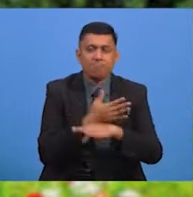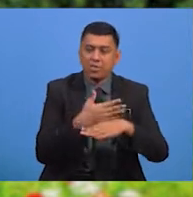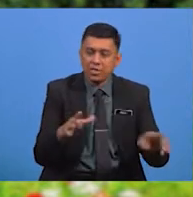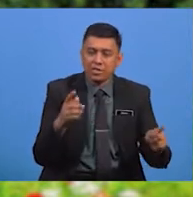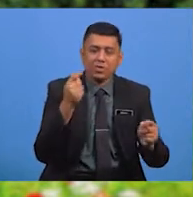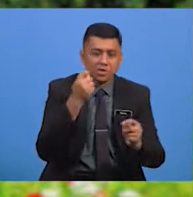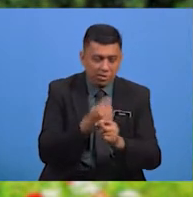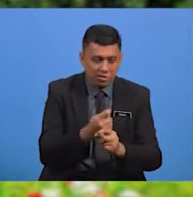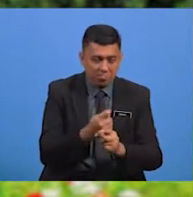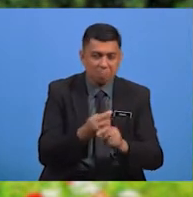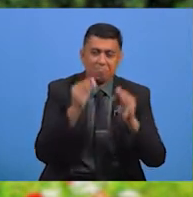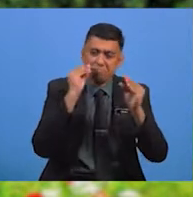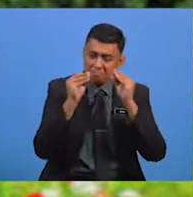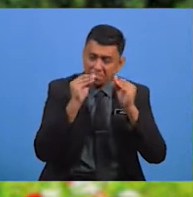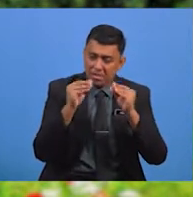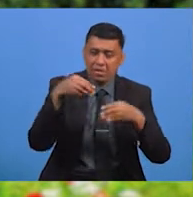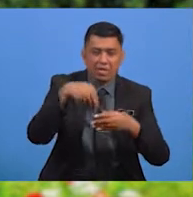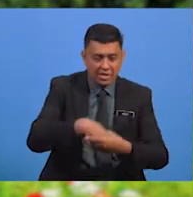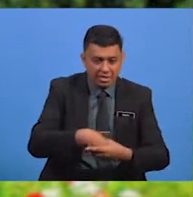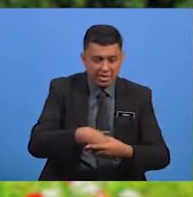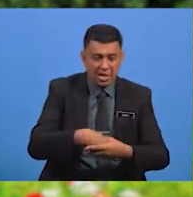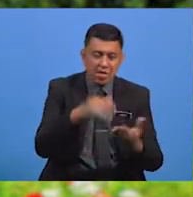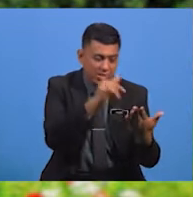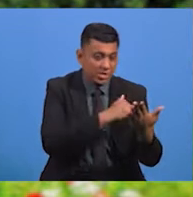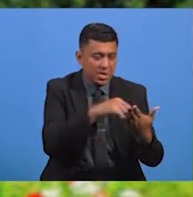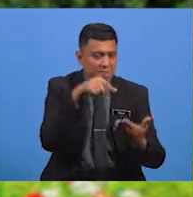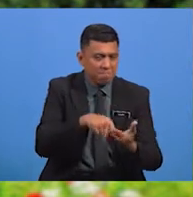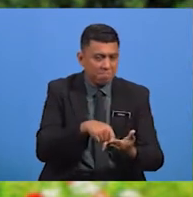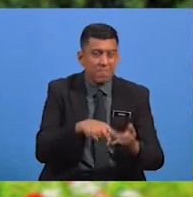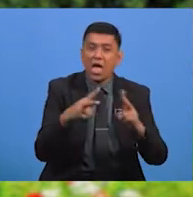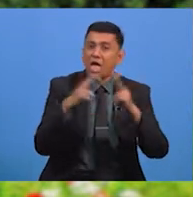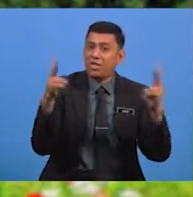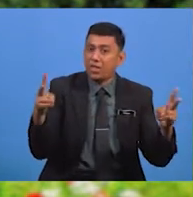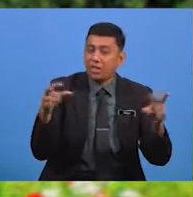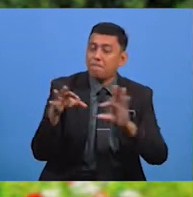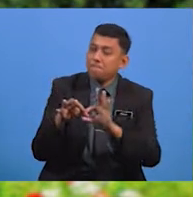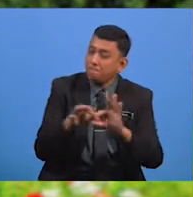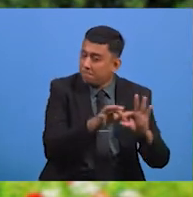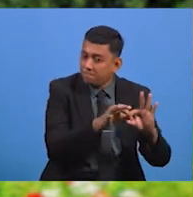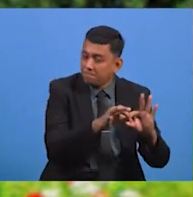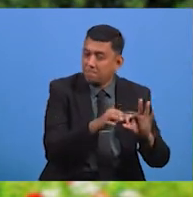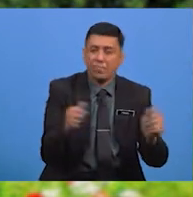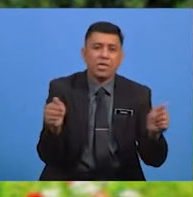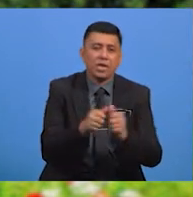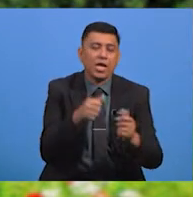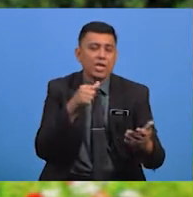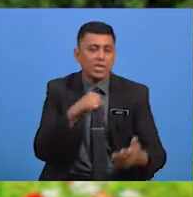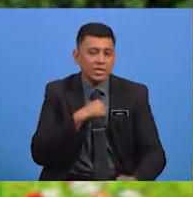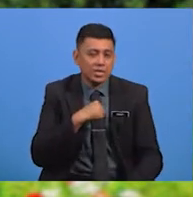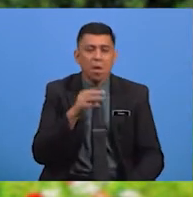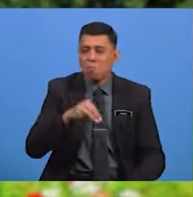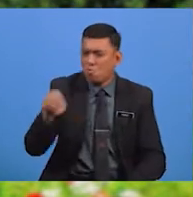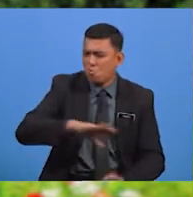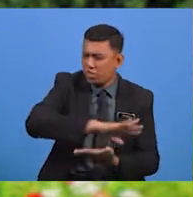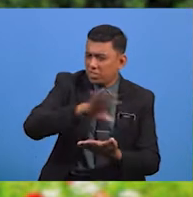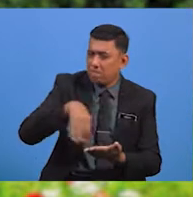Tentu Setiap Pengajaran Yang Terdapat Dalam Syair Ini Sangat Berkait Rapat Dengan Diri Murid